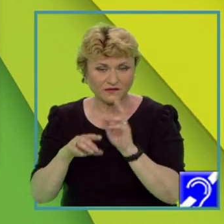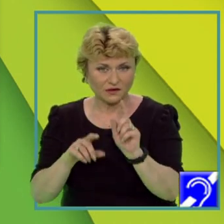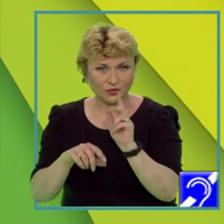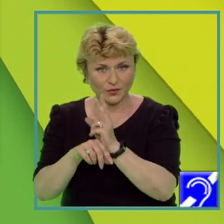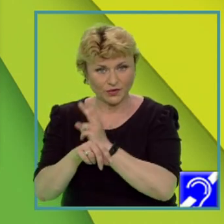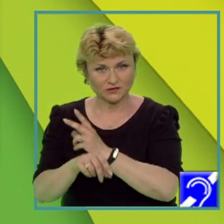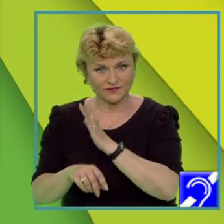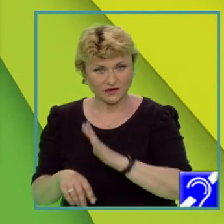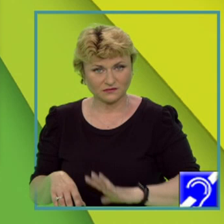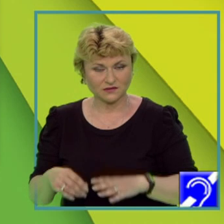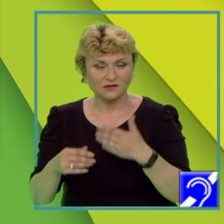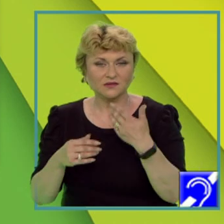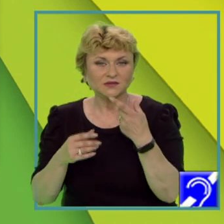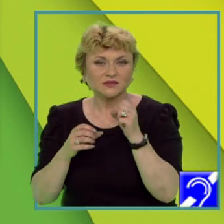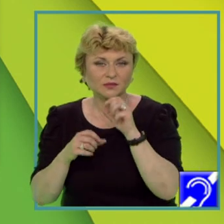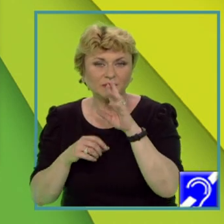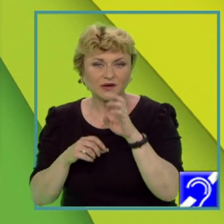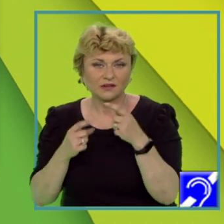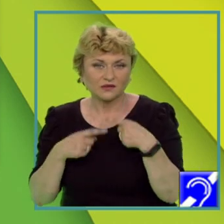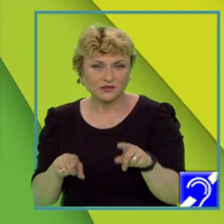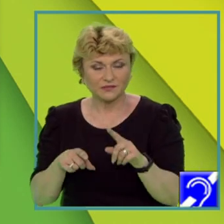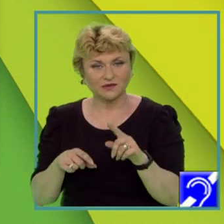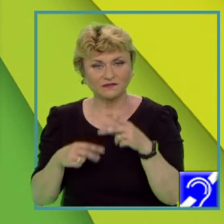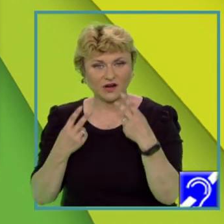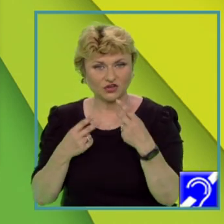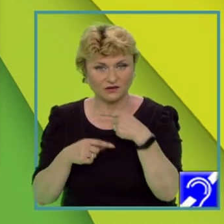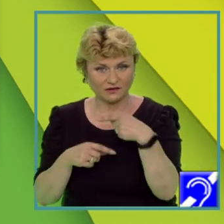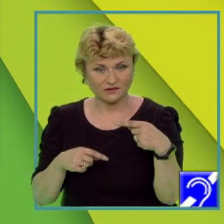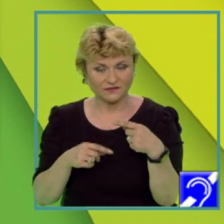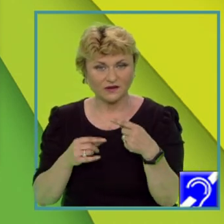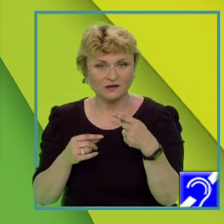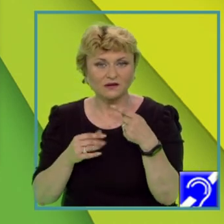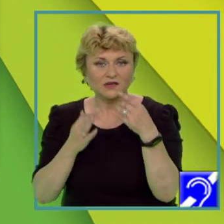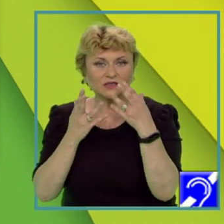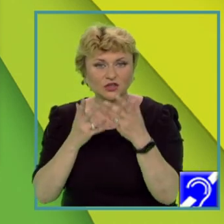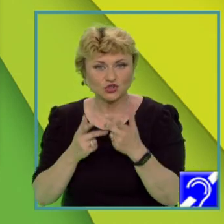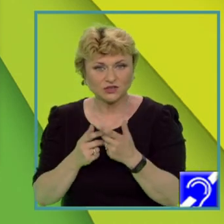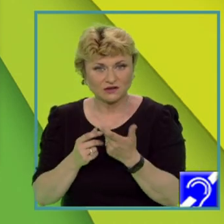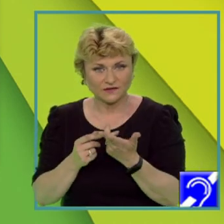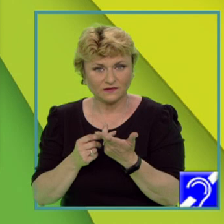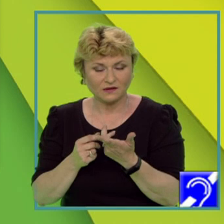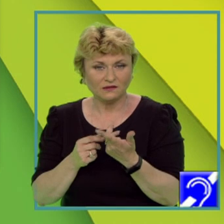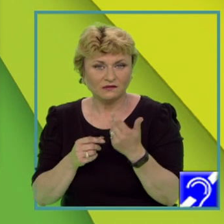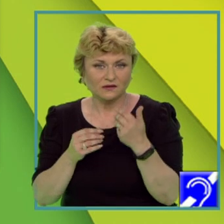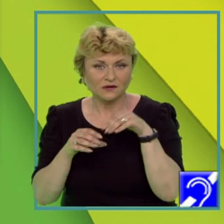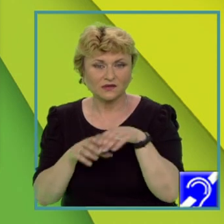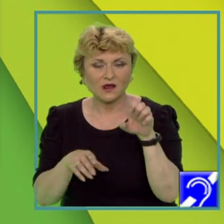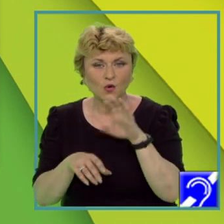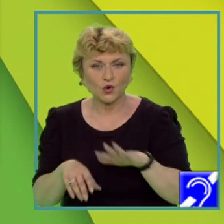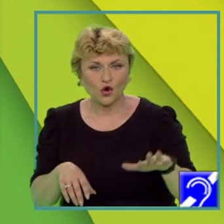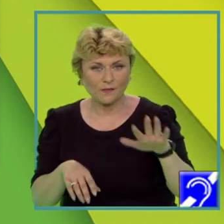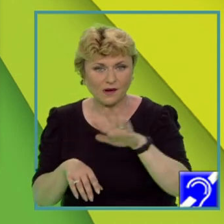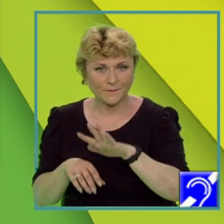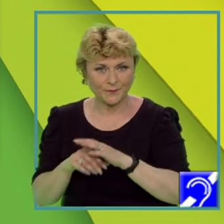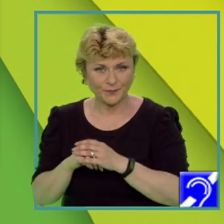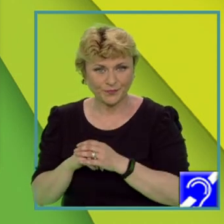din Franța, spre deosebire de valorile negative înregistrate în multe țări din Europa. Mergând